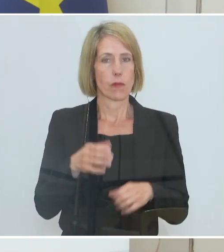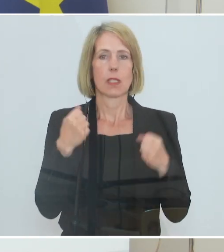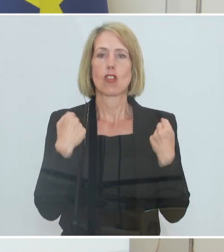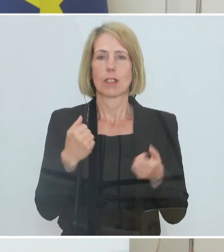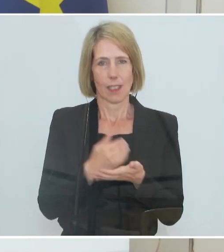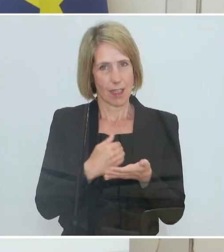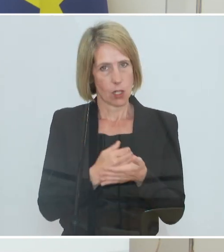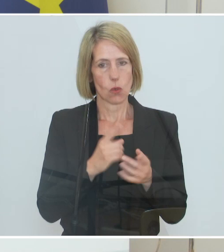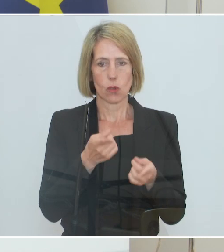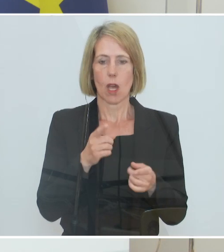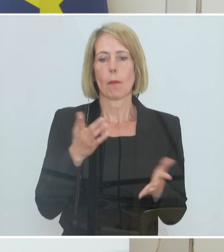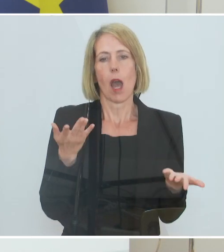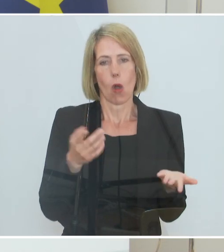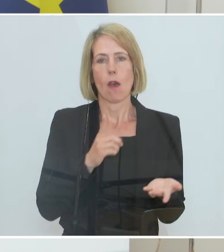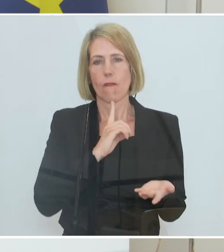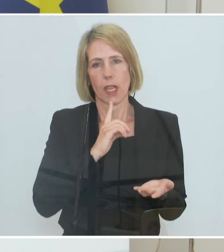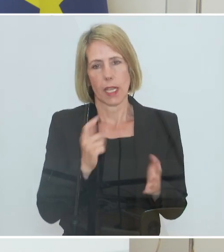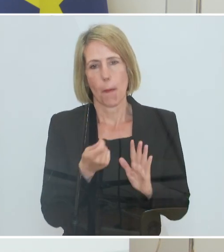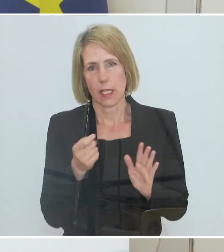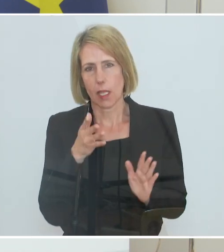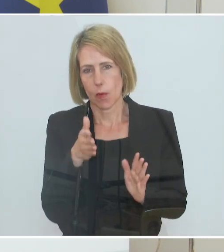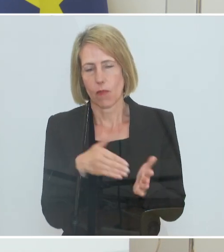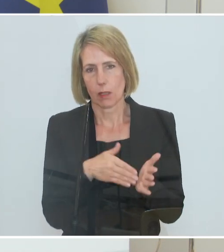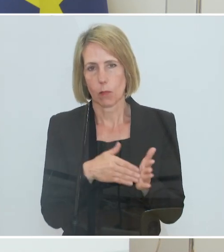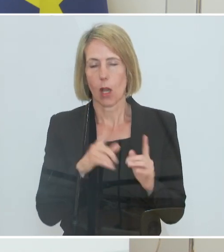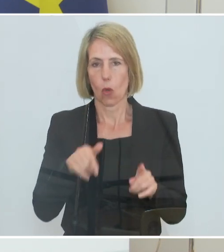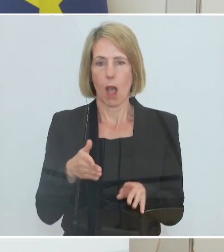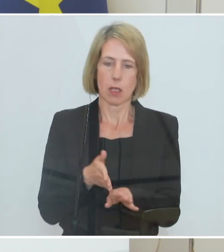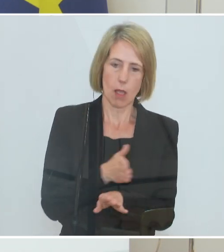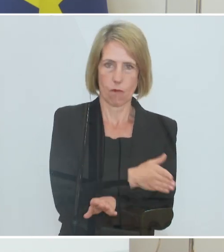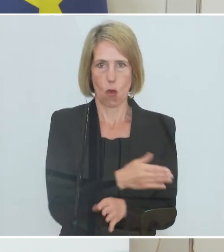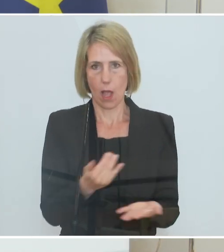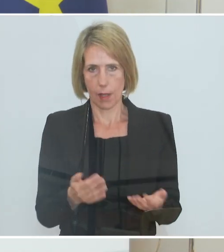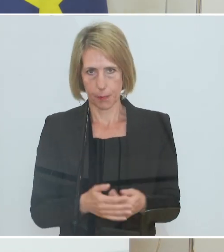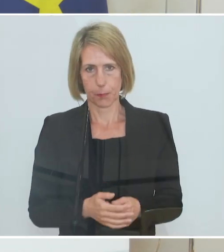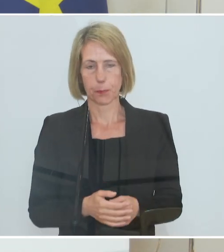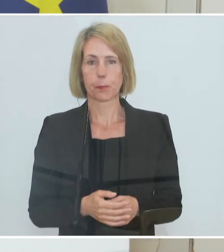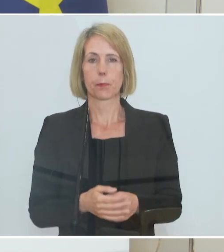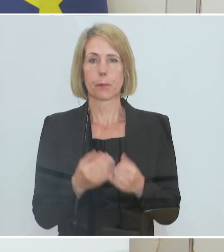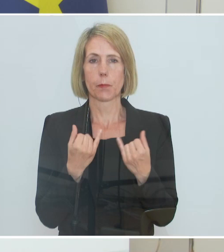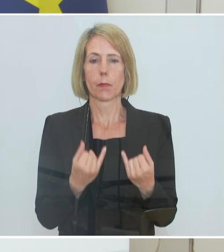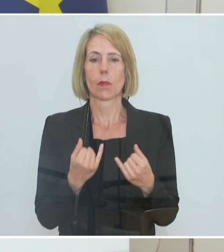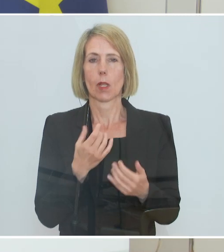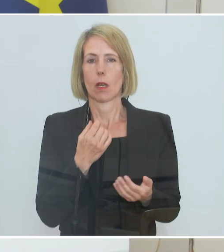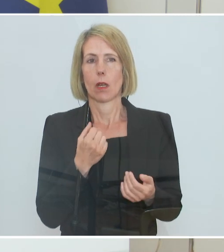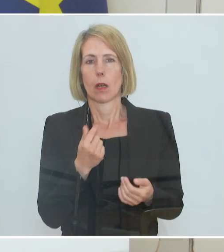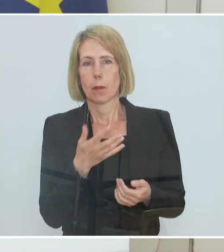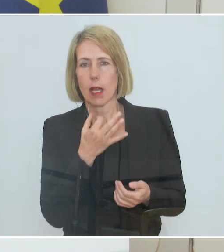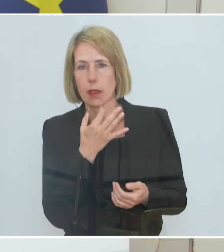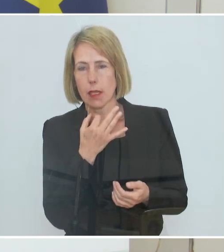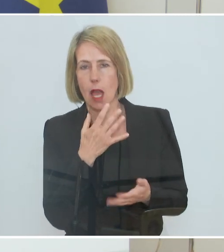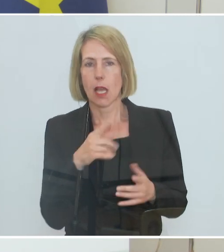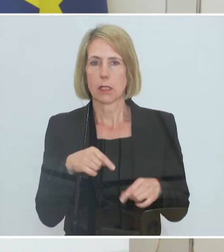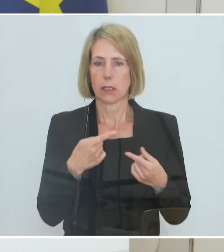Sie wird aber sicher auch von weniger Betrieben genutzt werden, als das bisher der Fall war. Details dazu